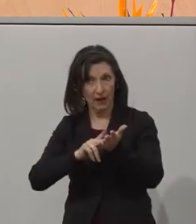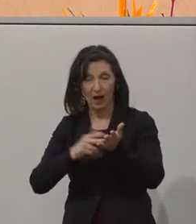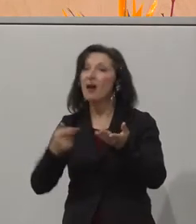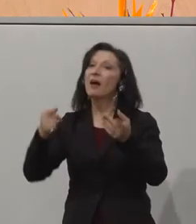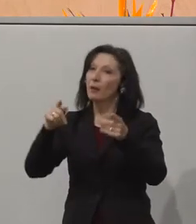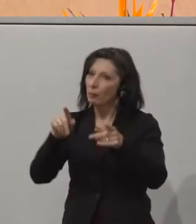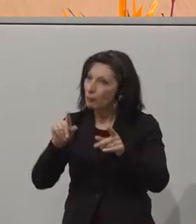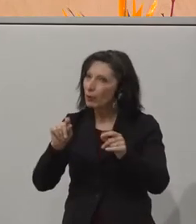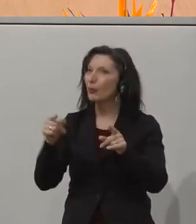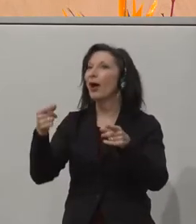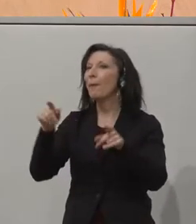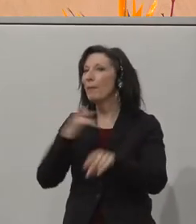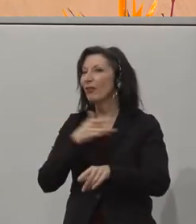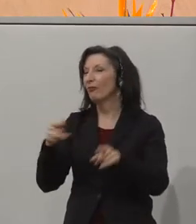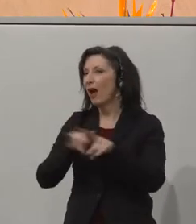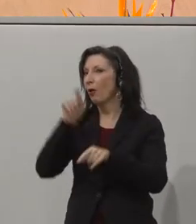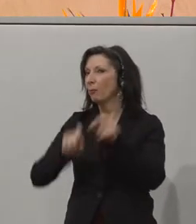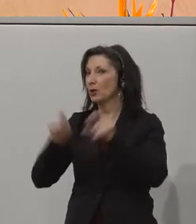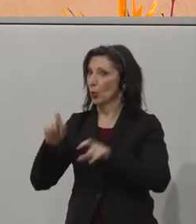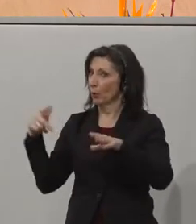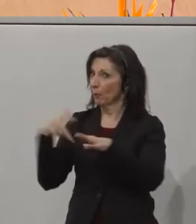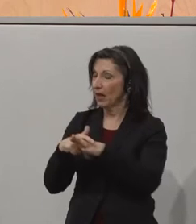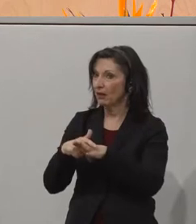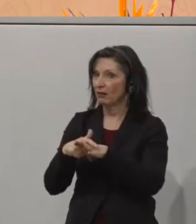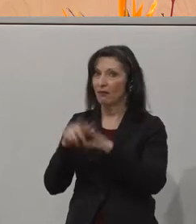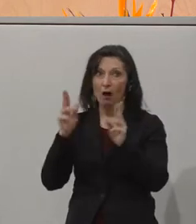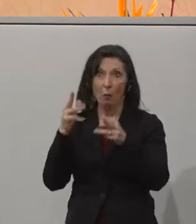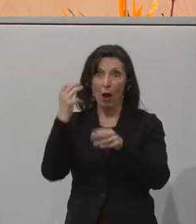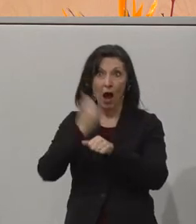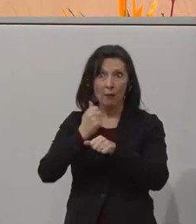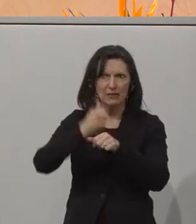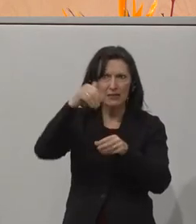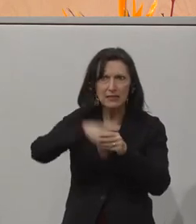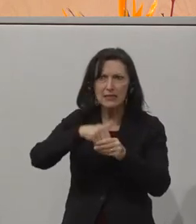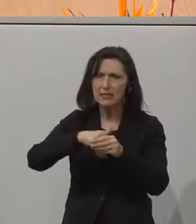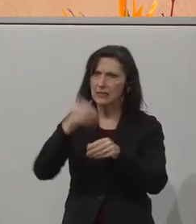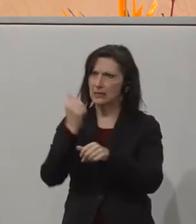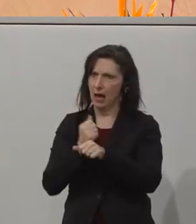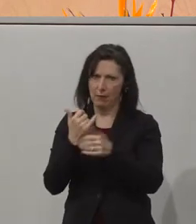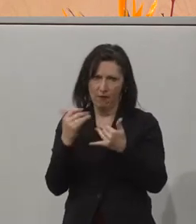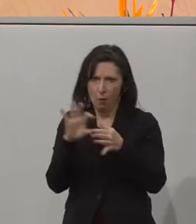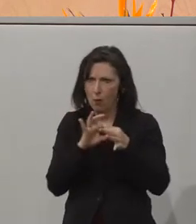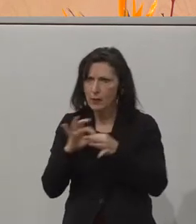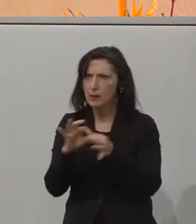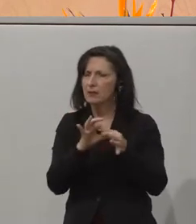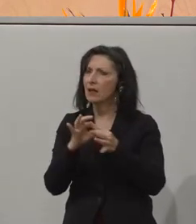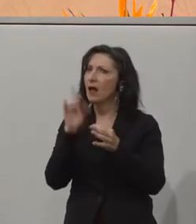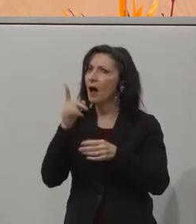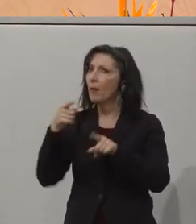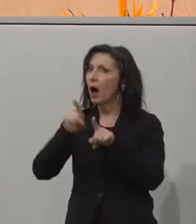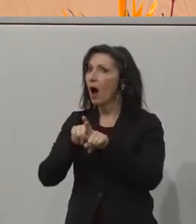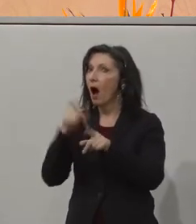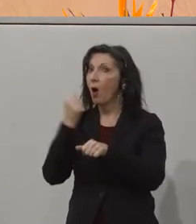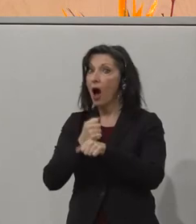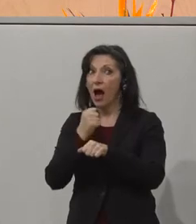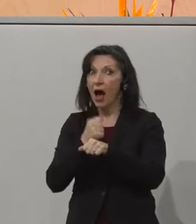Behinderung auf vielfältiger Weise. Da geht es um die Arbeitsinhalte, da geht es um die Arbeitsorganisation, da geht es aber auch um Arbeitssuche